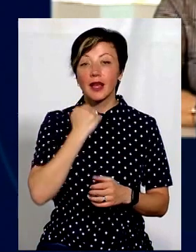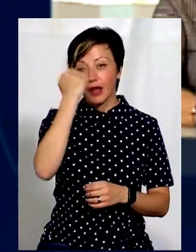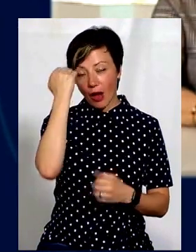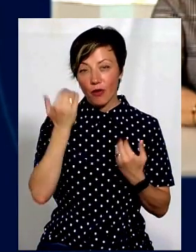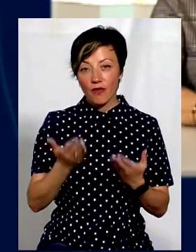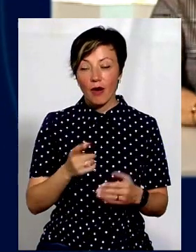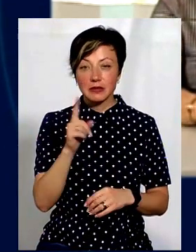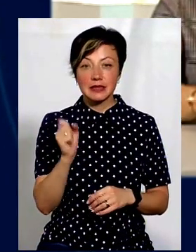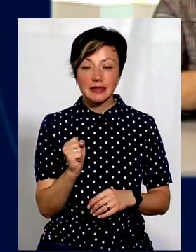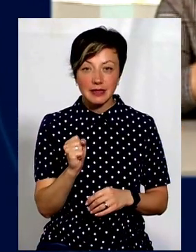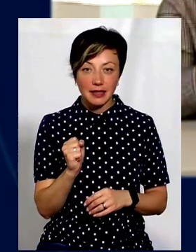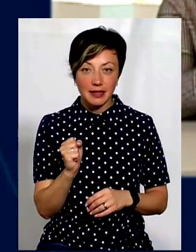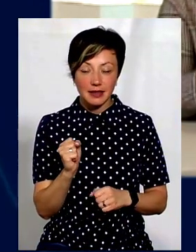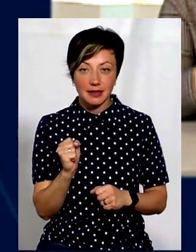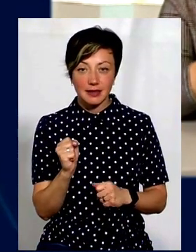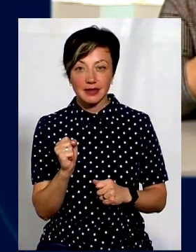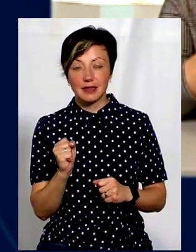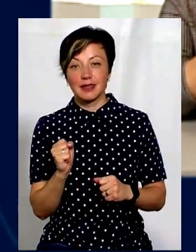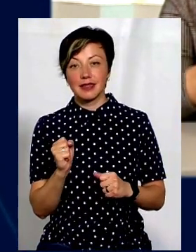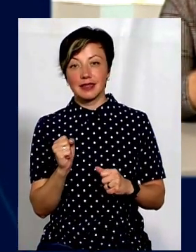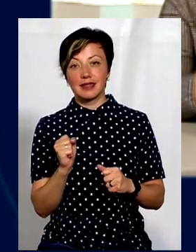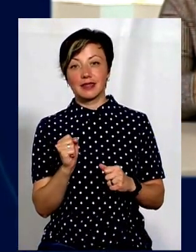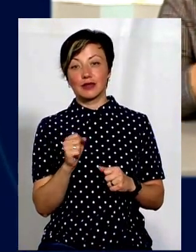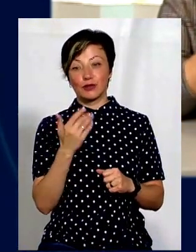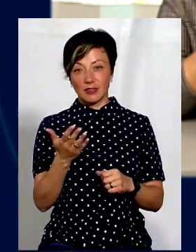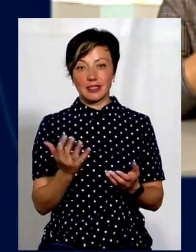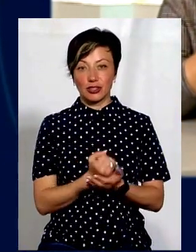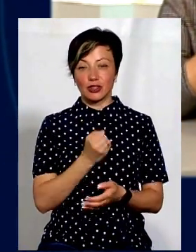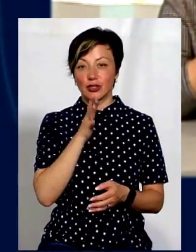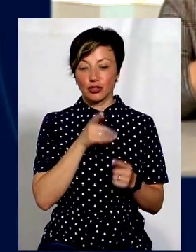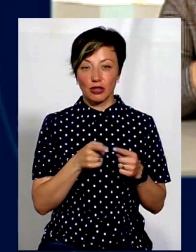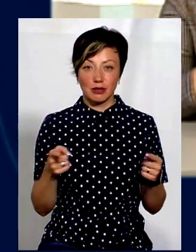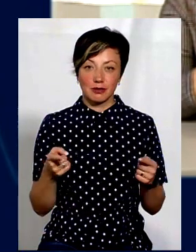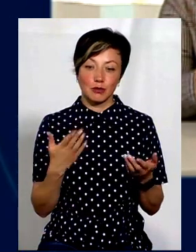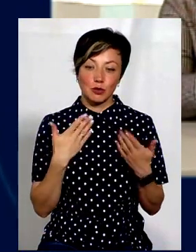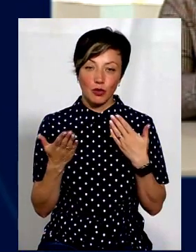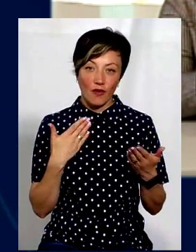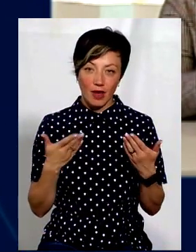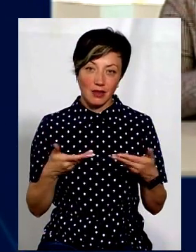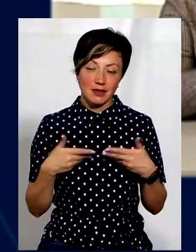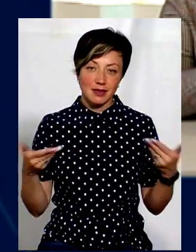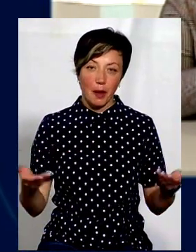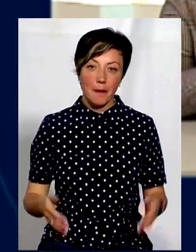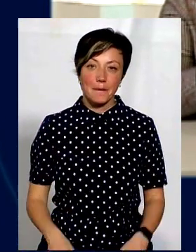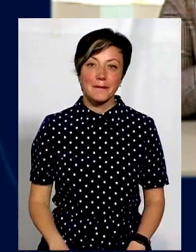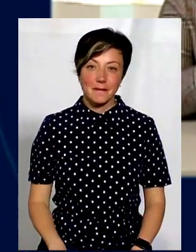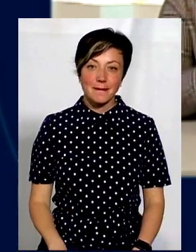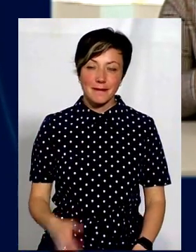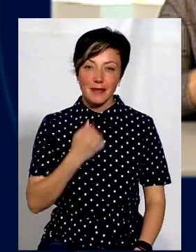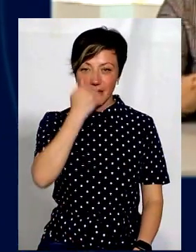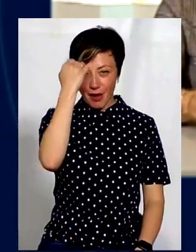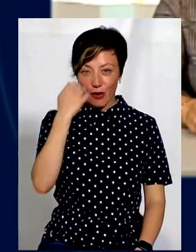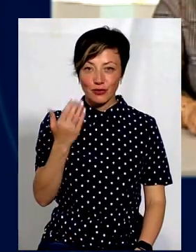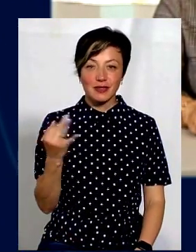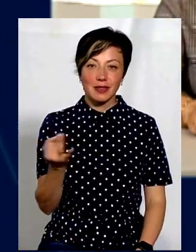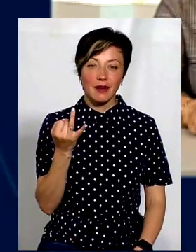Дякую вам за те, що ви знайшли час для того, щоб поспілкуватися з нами. Дякую вам, що